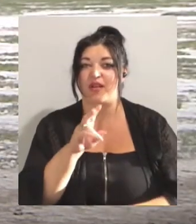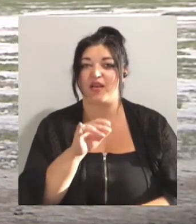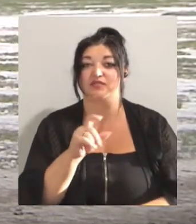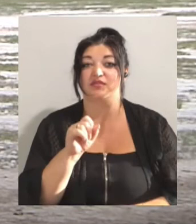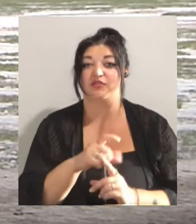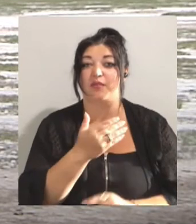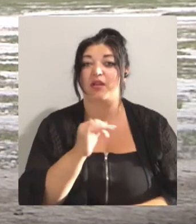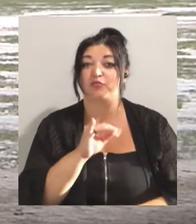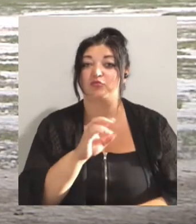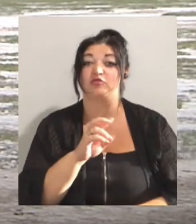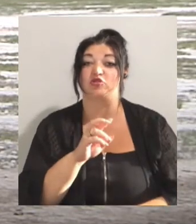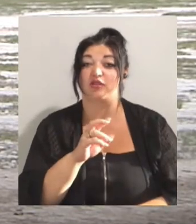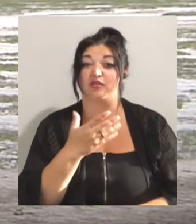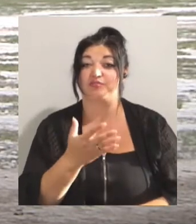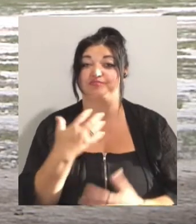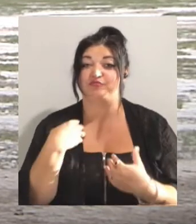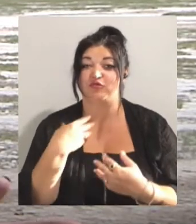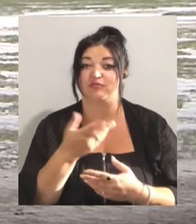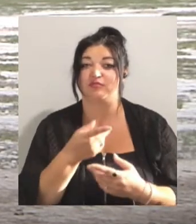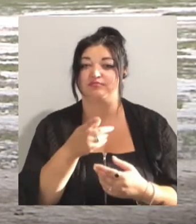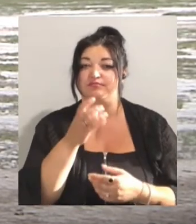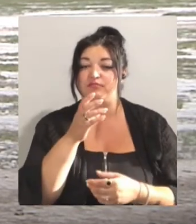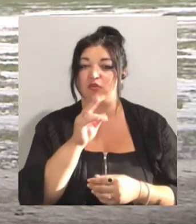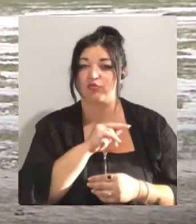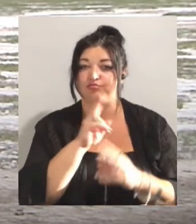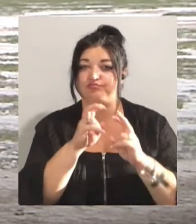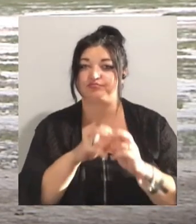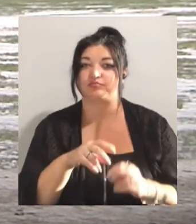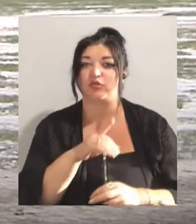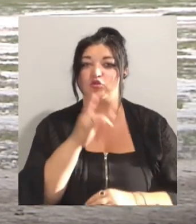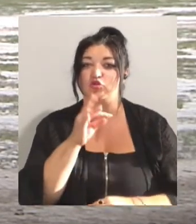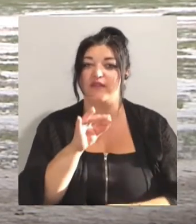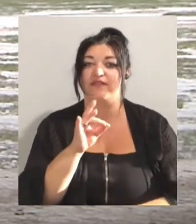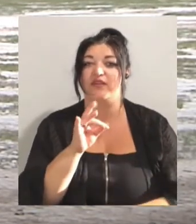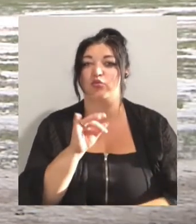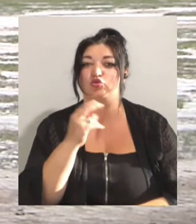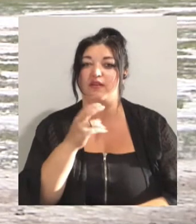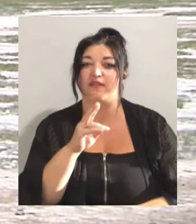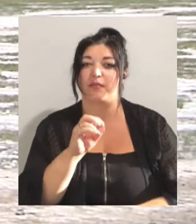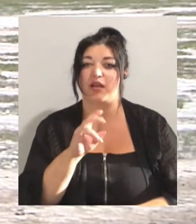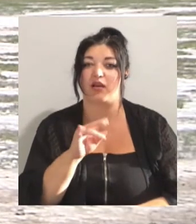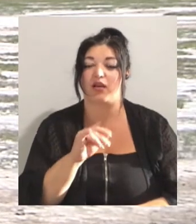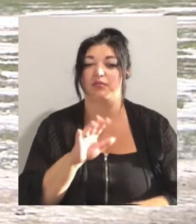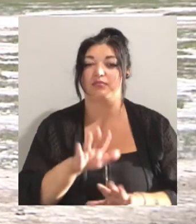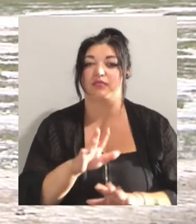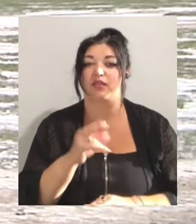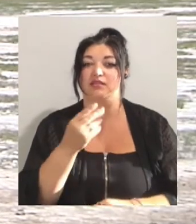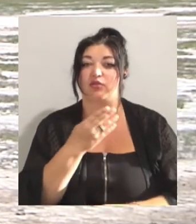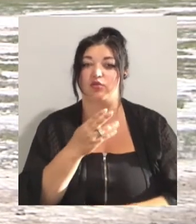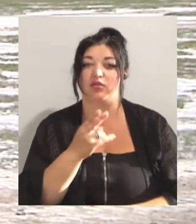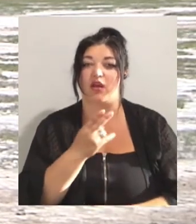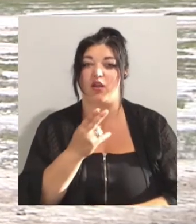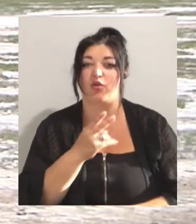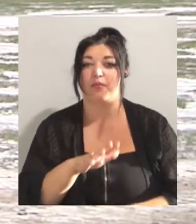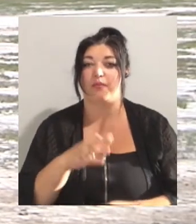начальниці відділу рекреації та екологоосвітньої роботи, рожеві та кучеряві пелікани перебуватимуть на території Національного природного парку Тузлівські ламани